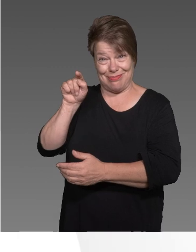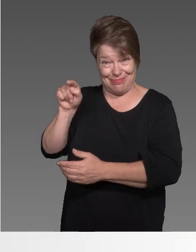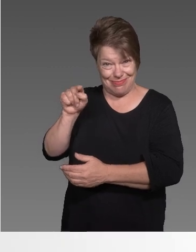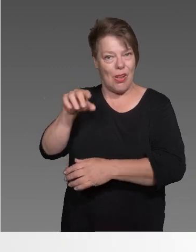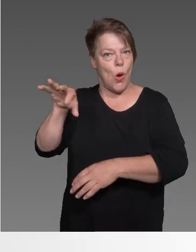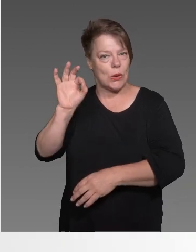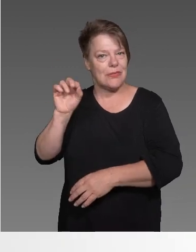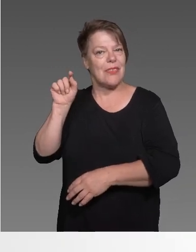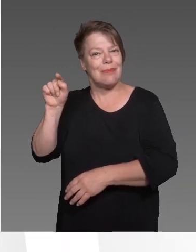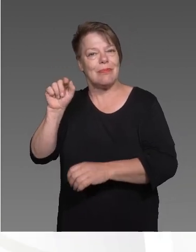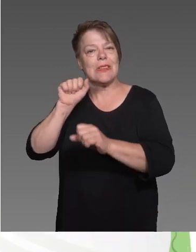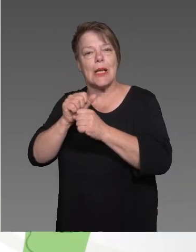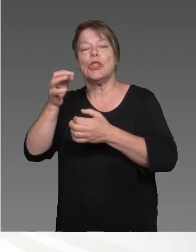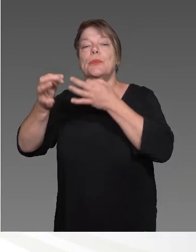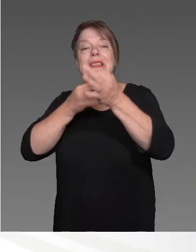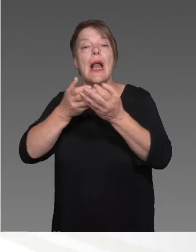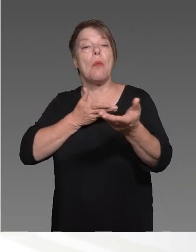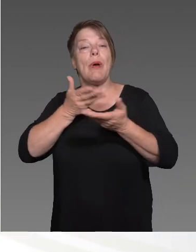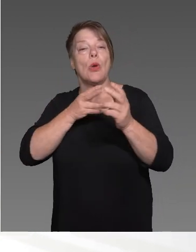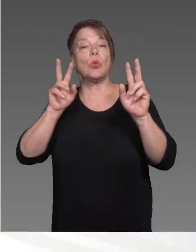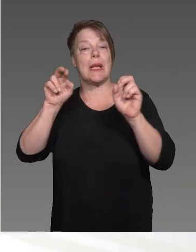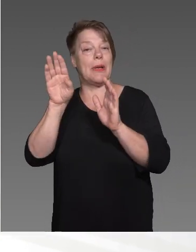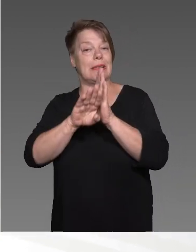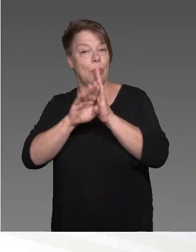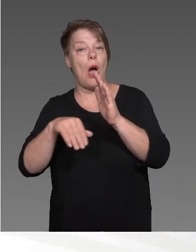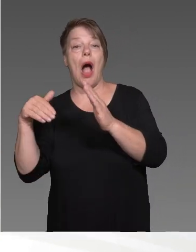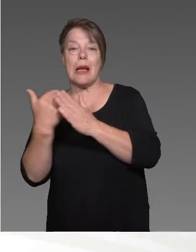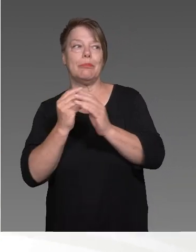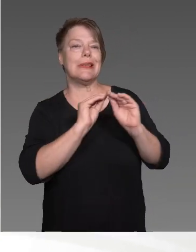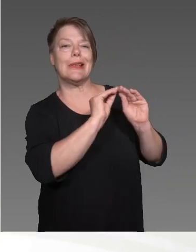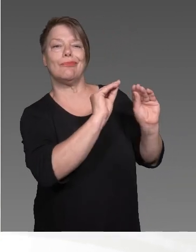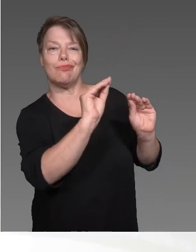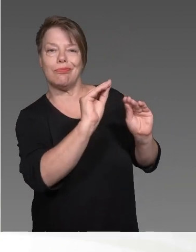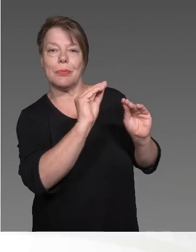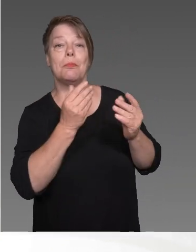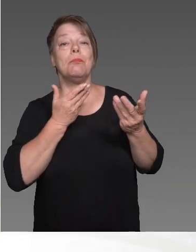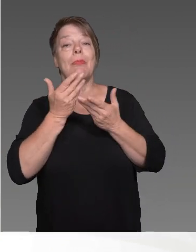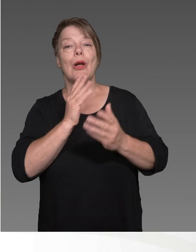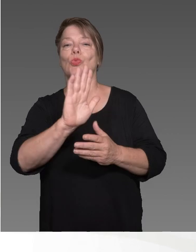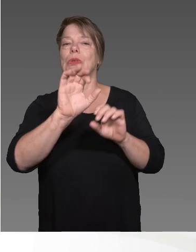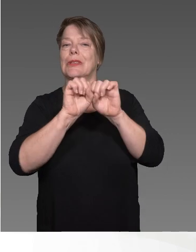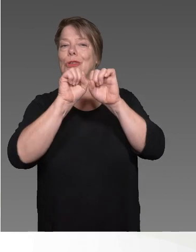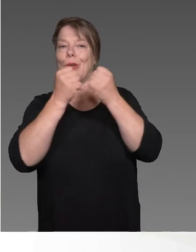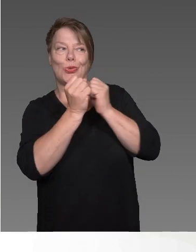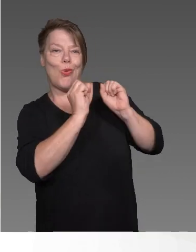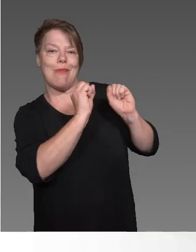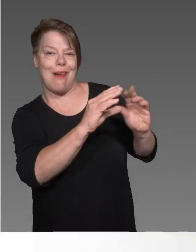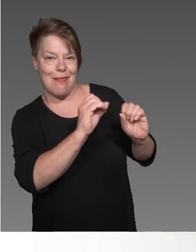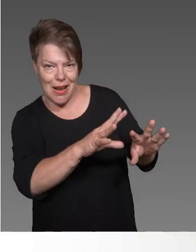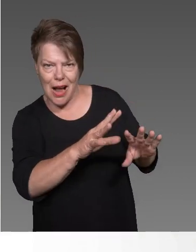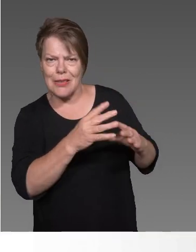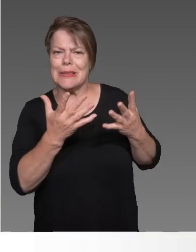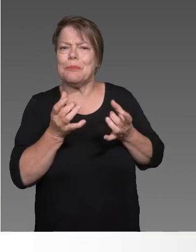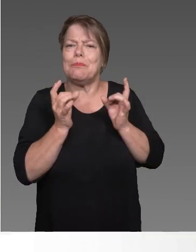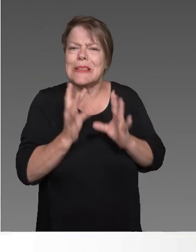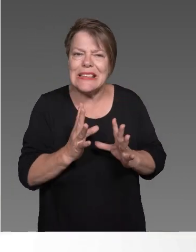Antidiskriminierungsbeauftragte Person eine spezialisierte Beratung zum Thema Diskriminierung anbieten. Die Beratung ist parteilich und hilft,